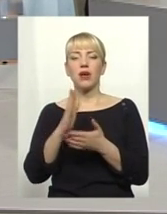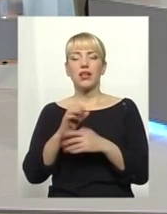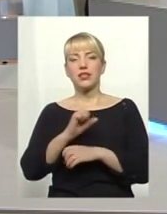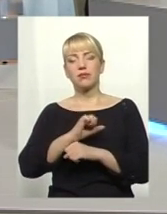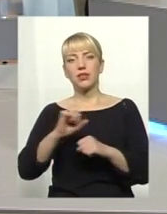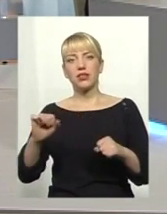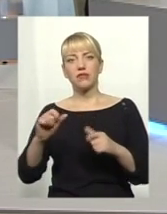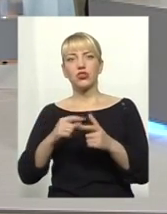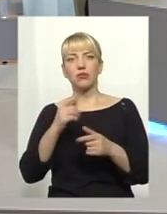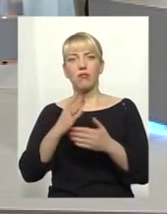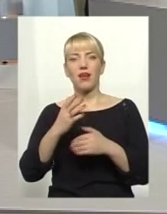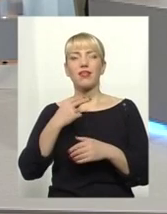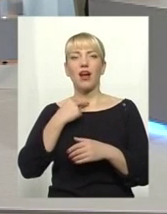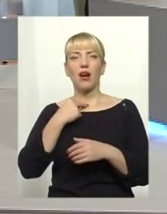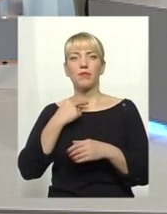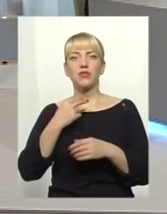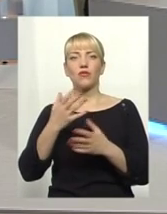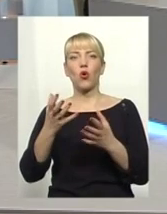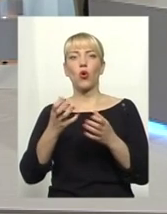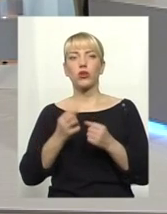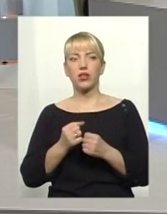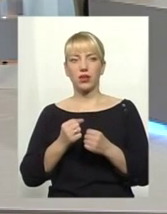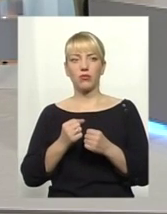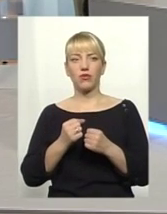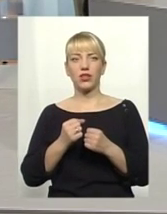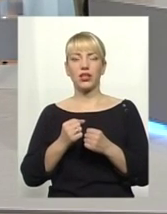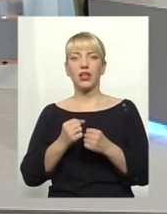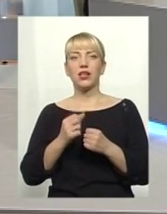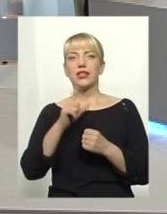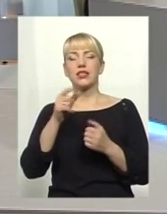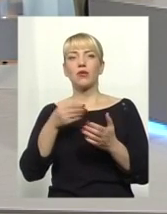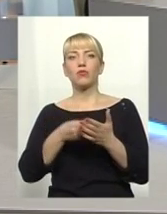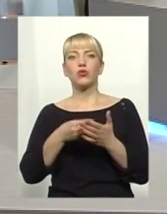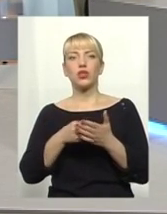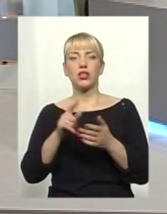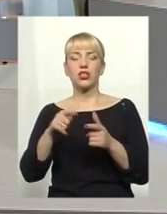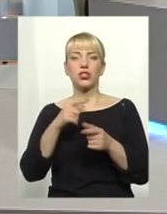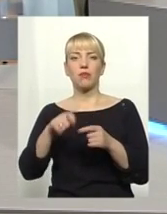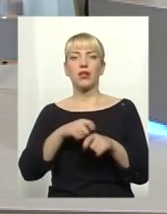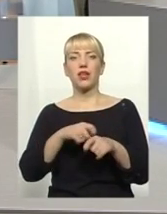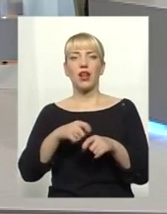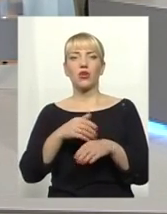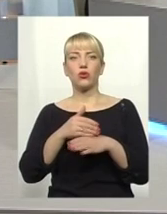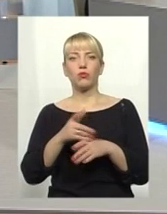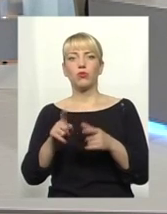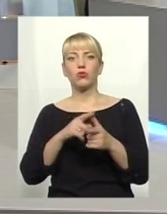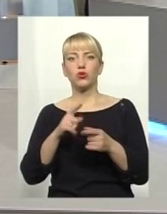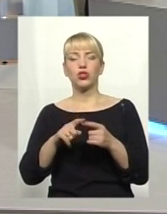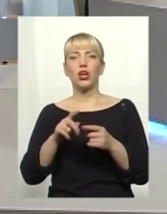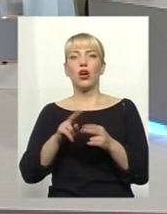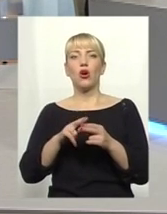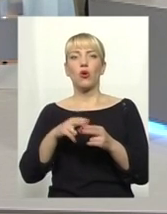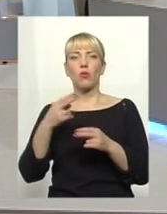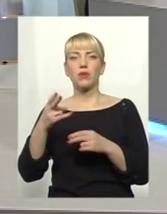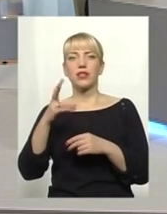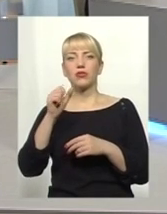нахабство отримувати з бюджетів. Чи матеріальну допомогу, чи компенсацію на поліпшення